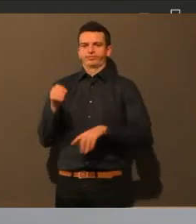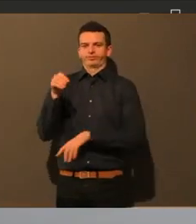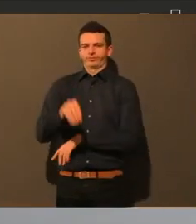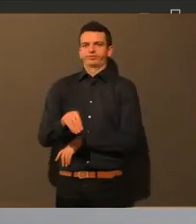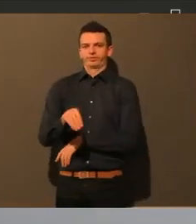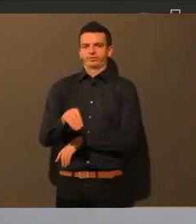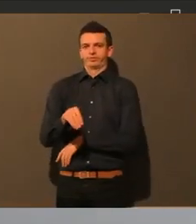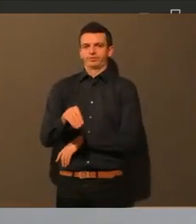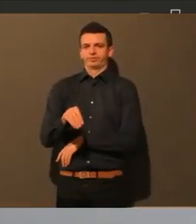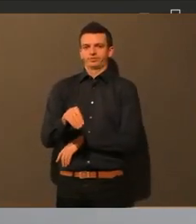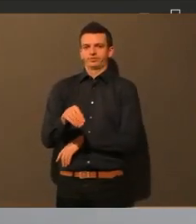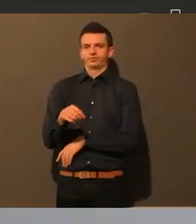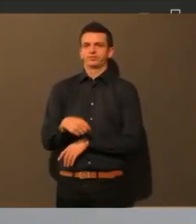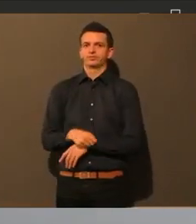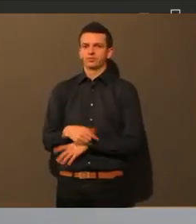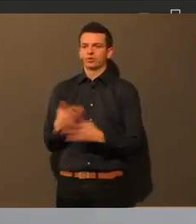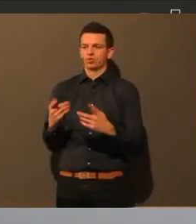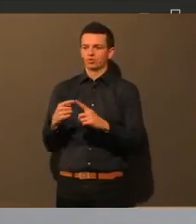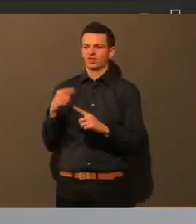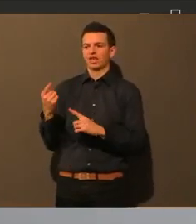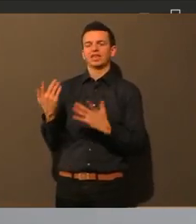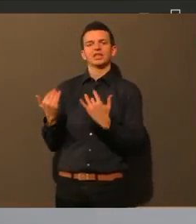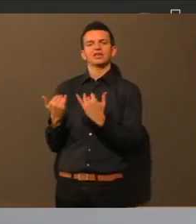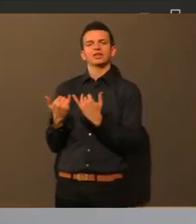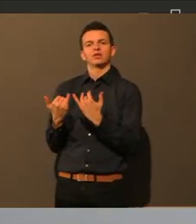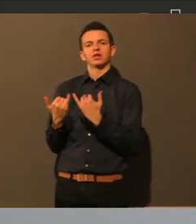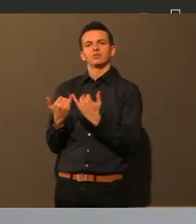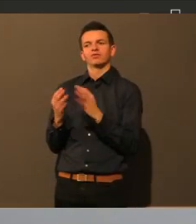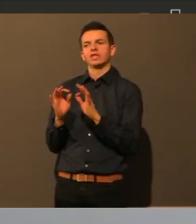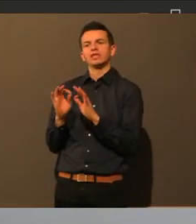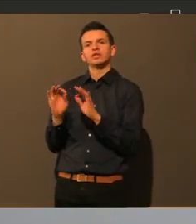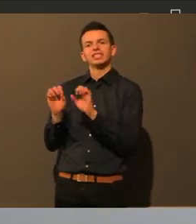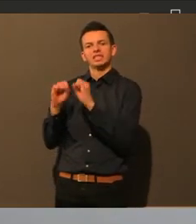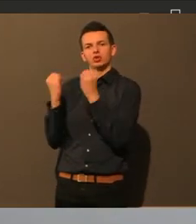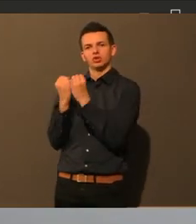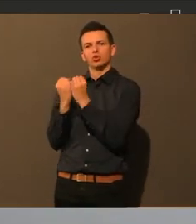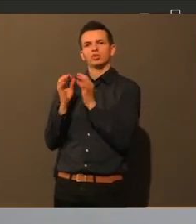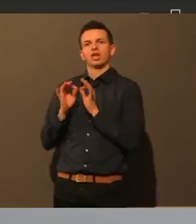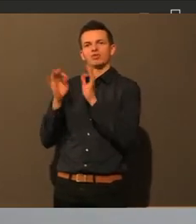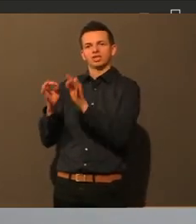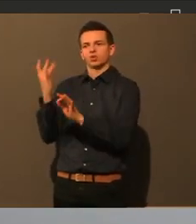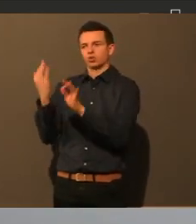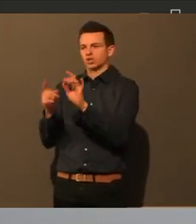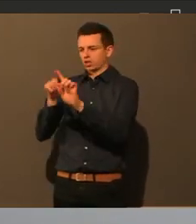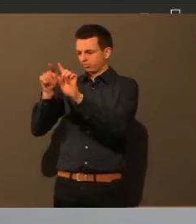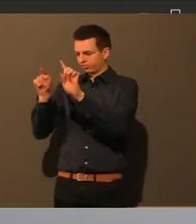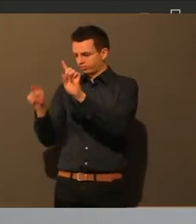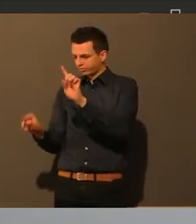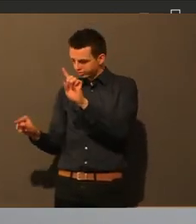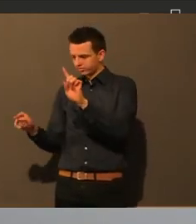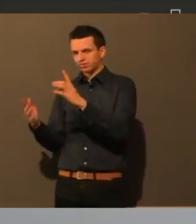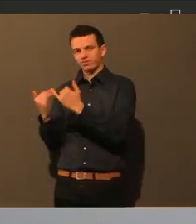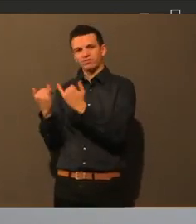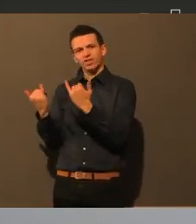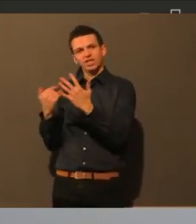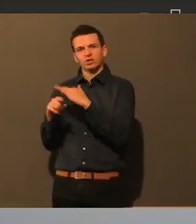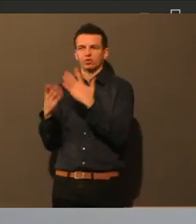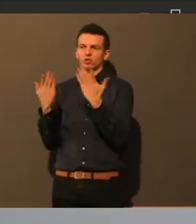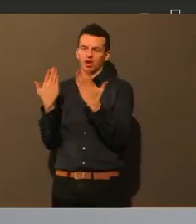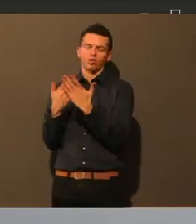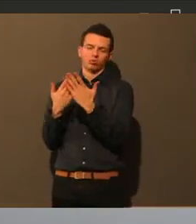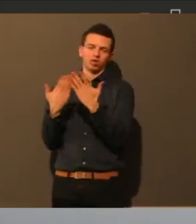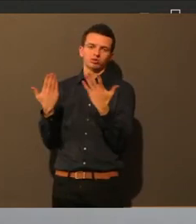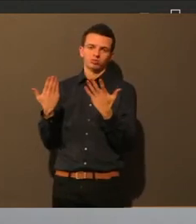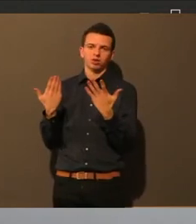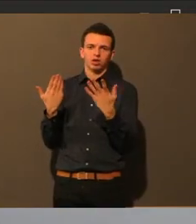klar, aber im Februar, März wird es kalt. Und dann wäre natürlich das Heizen ganz klasse. Ja,